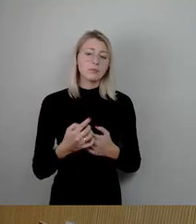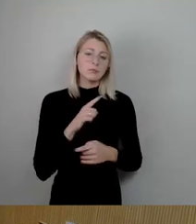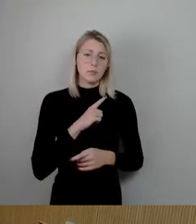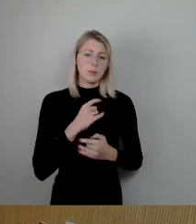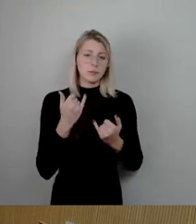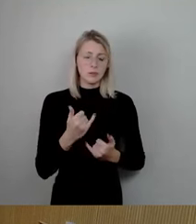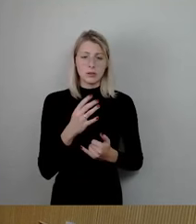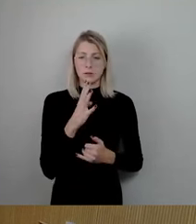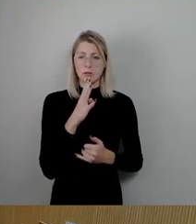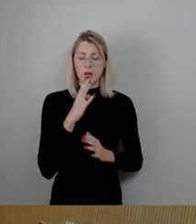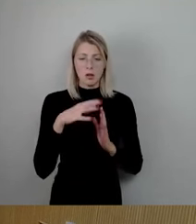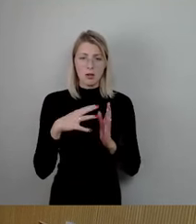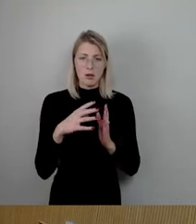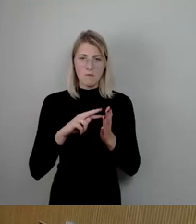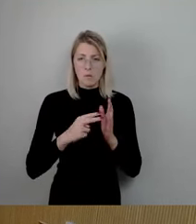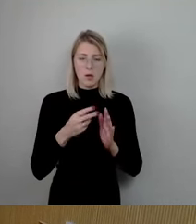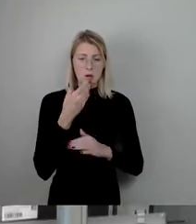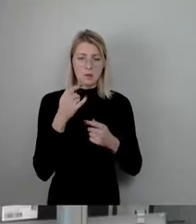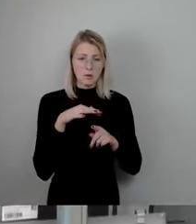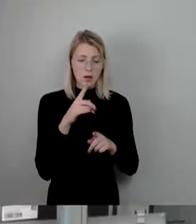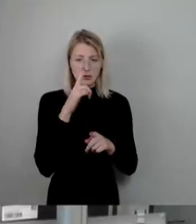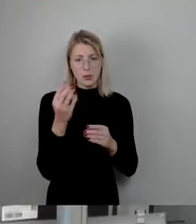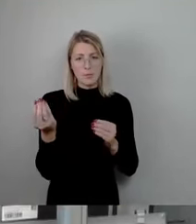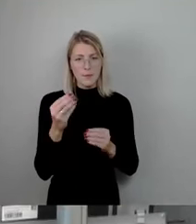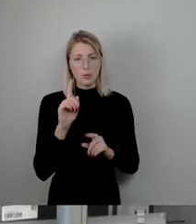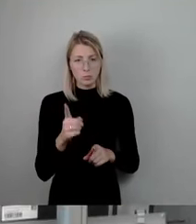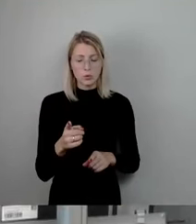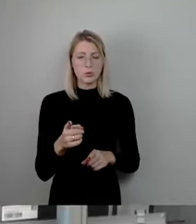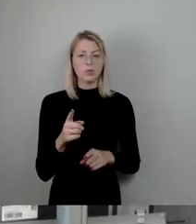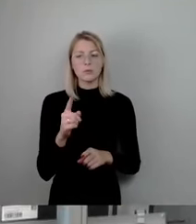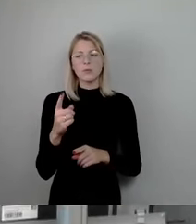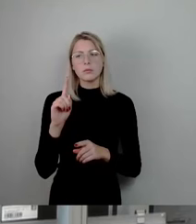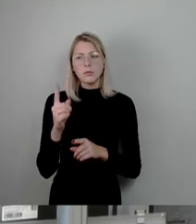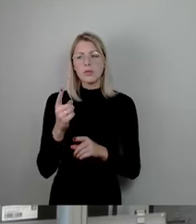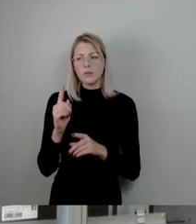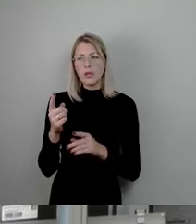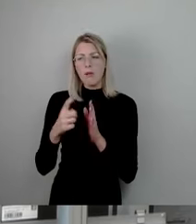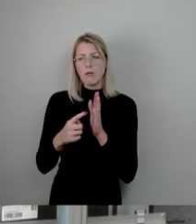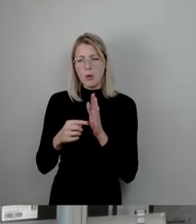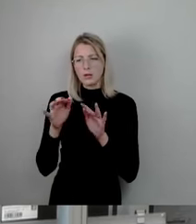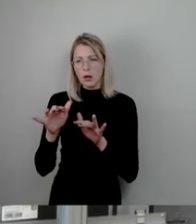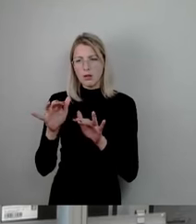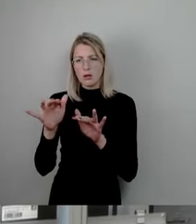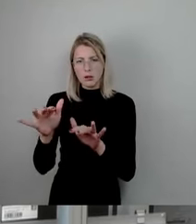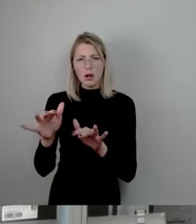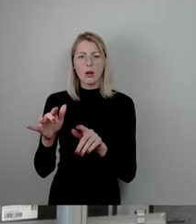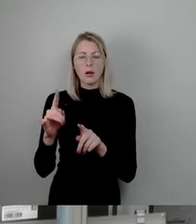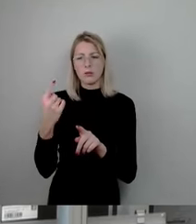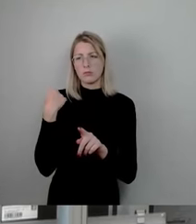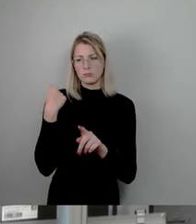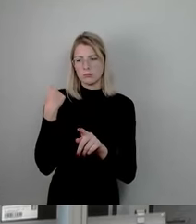Nur eine Bemerkung zu den immer wieder aufflammenden Argumenten, dass in der zurückliegenden Zeit